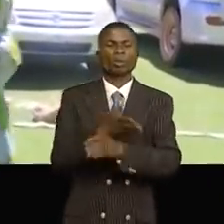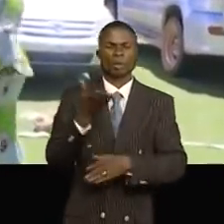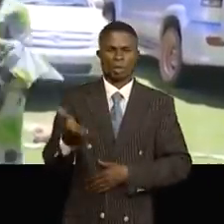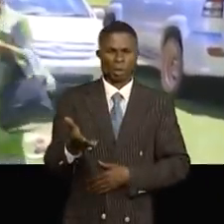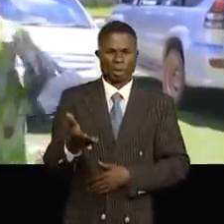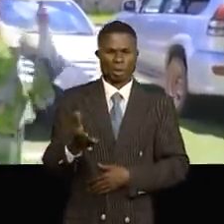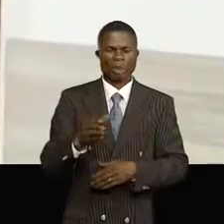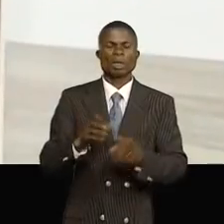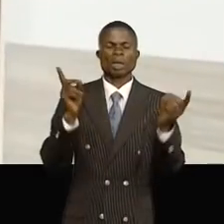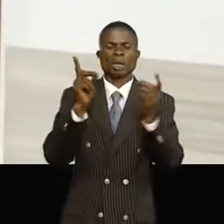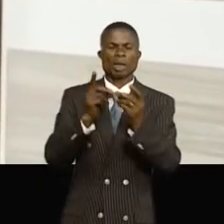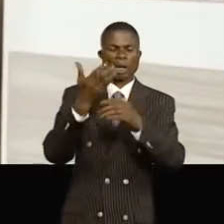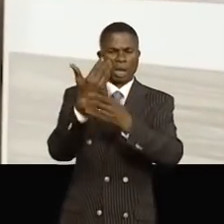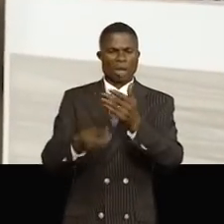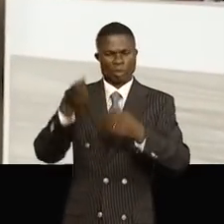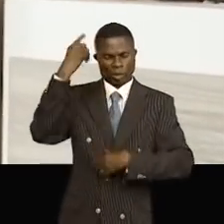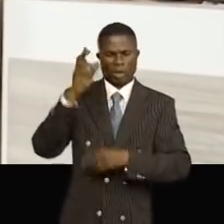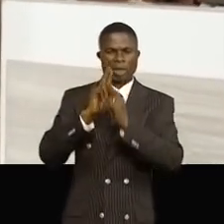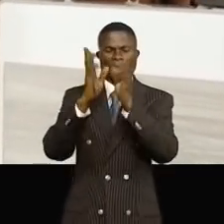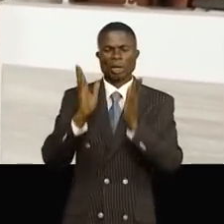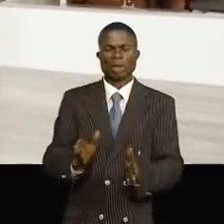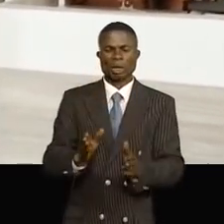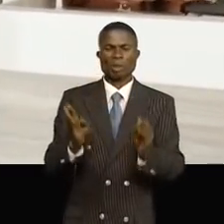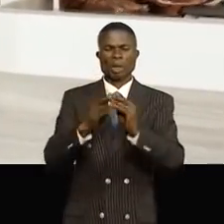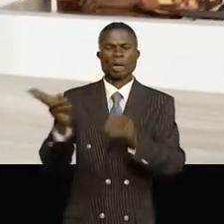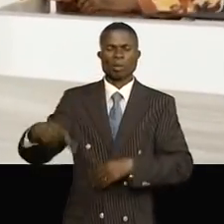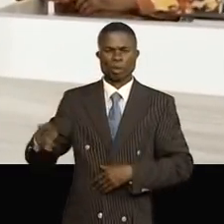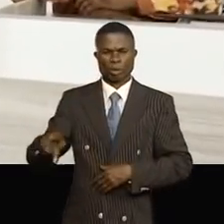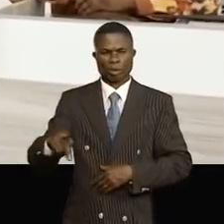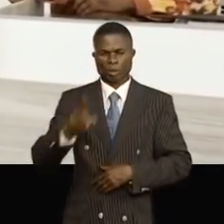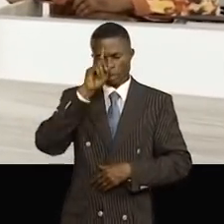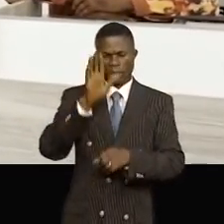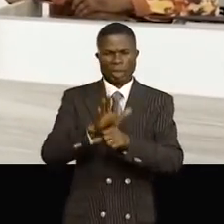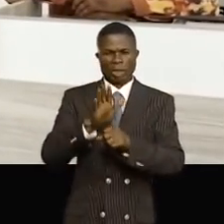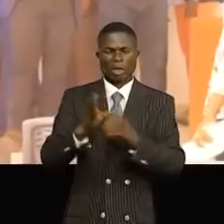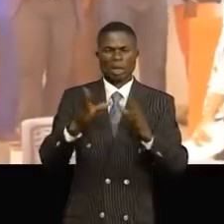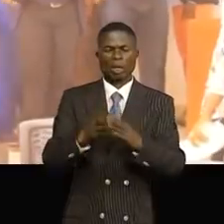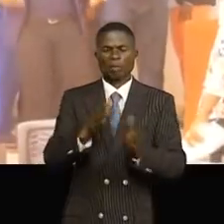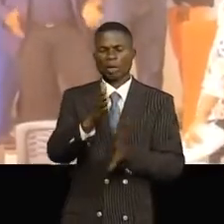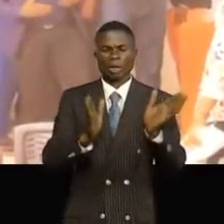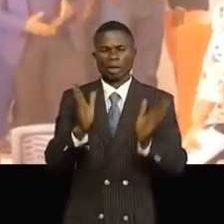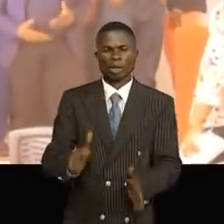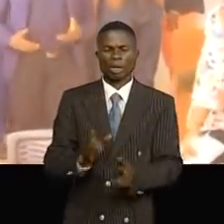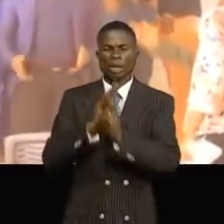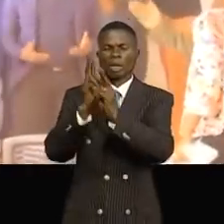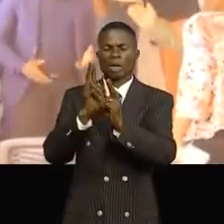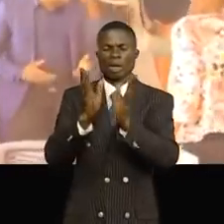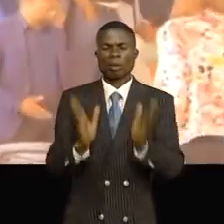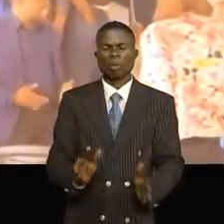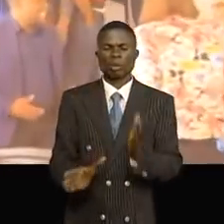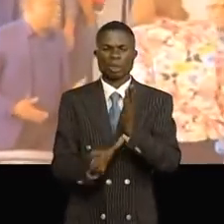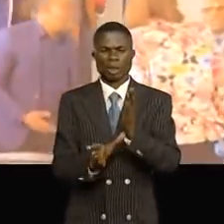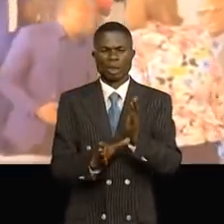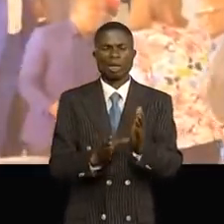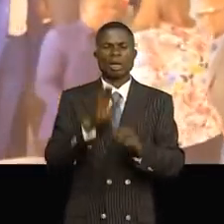Après un rendez-vous manqué, le rapporteur de l'Assemblée provinciale en parfaite intelligence, avec la caisseur et les rapporteurs adjoints, a convié